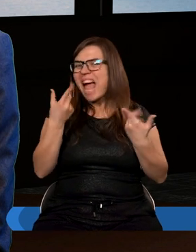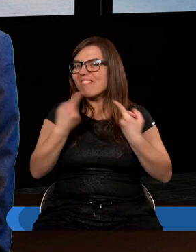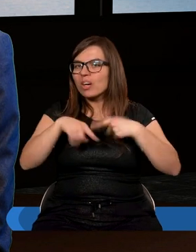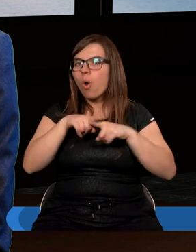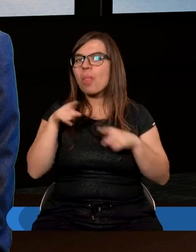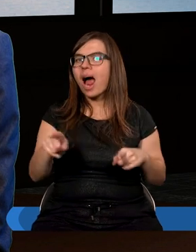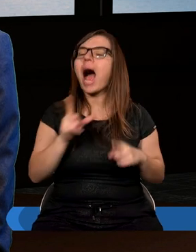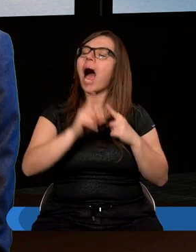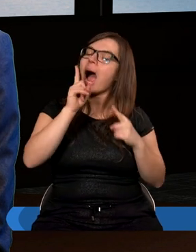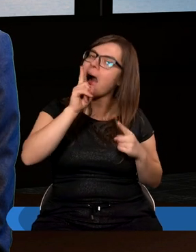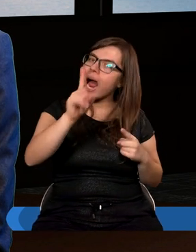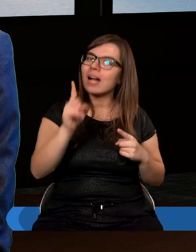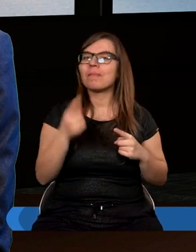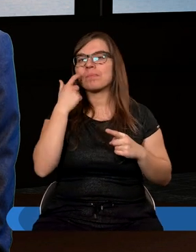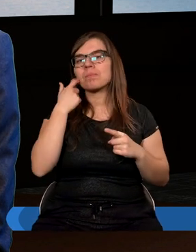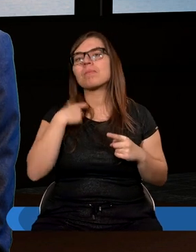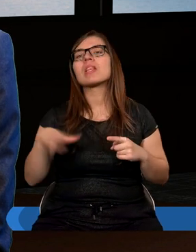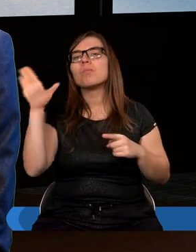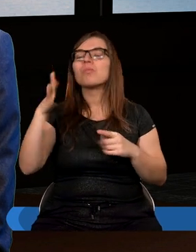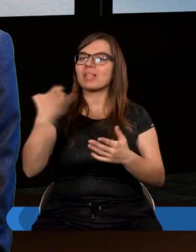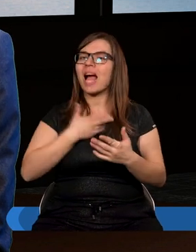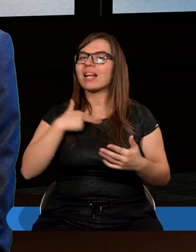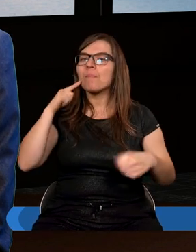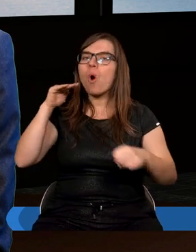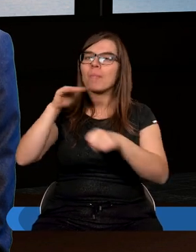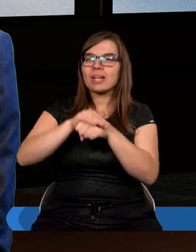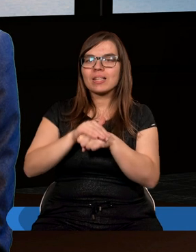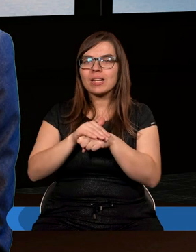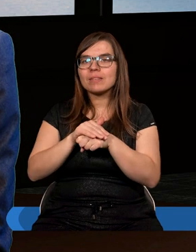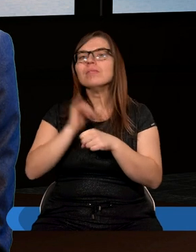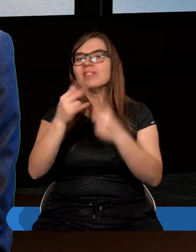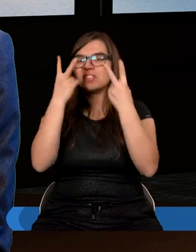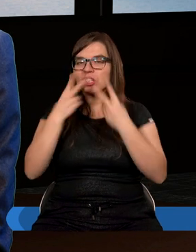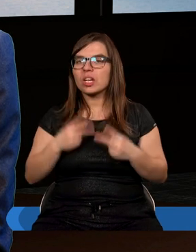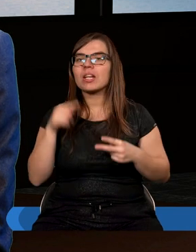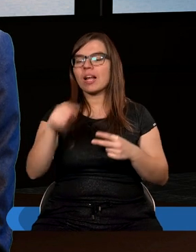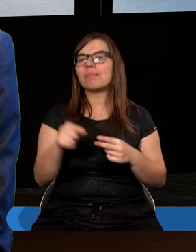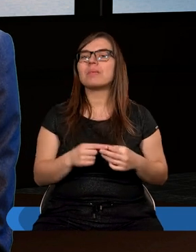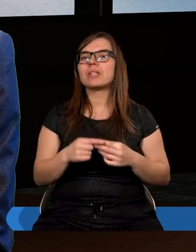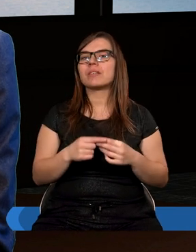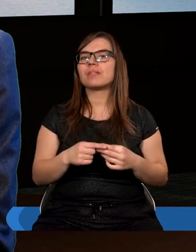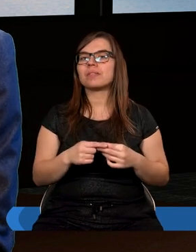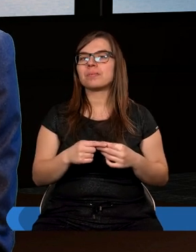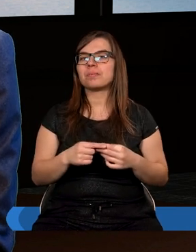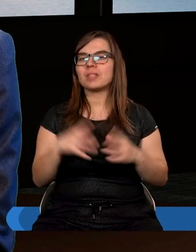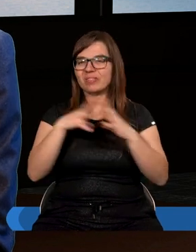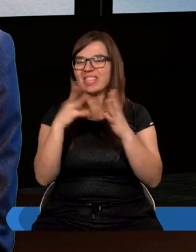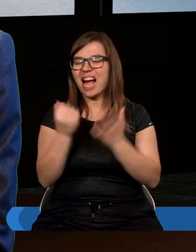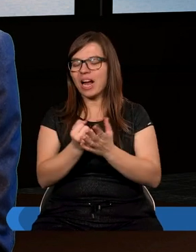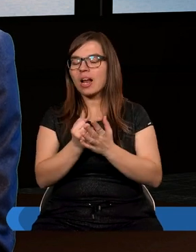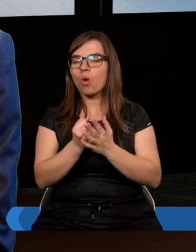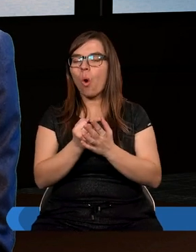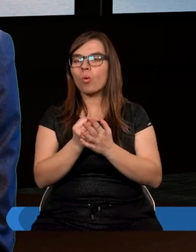dostrzegam także pewną obietnicę. Jak czytamy choćby przykazania w dekalogu, to